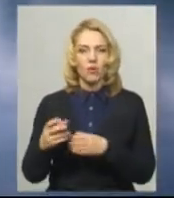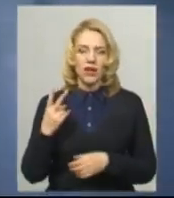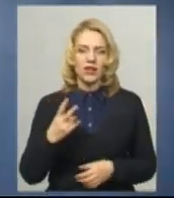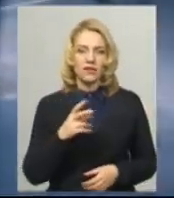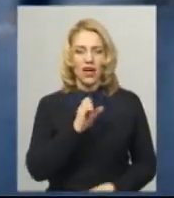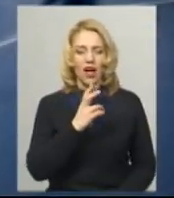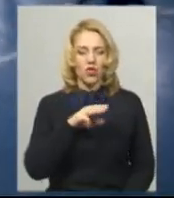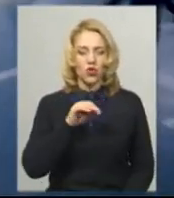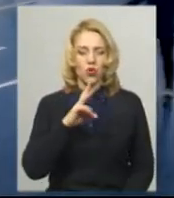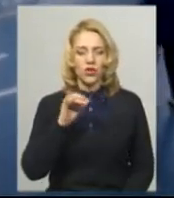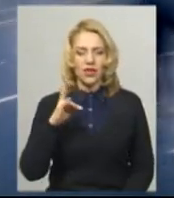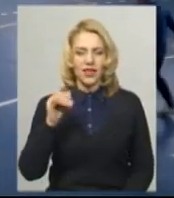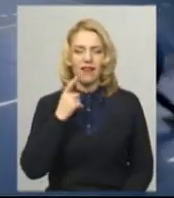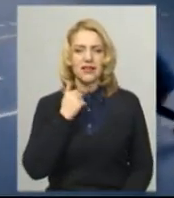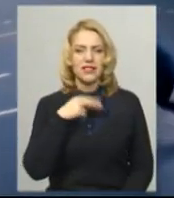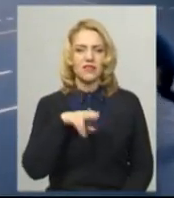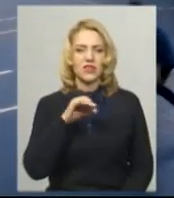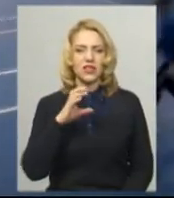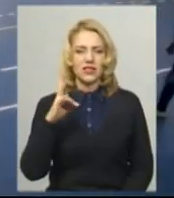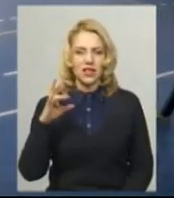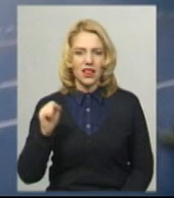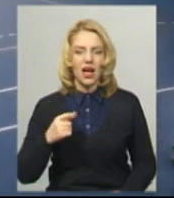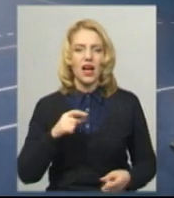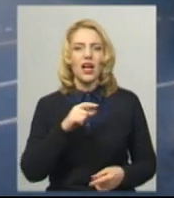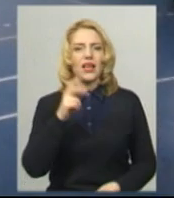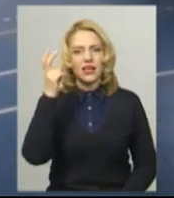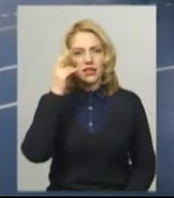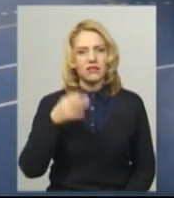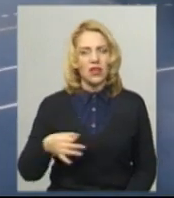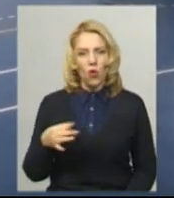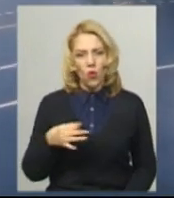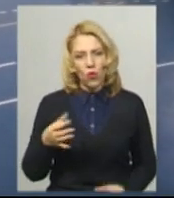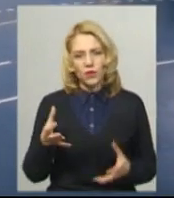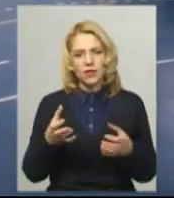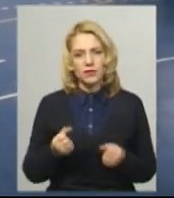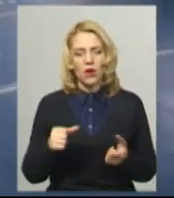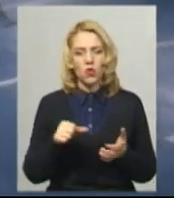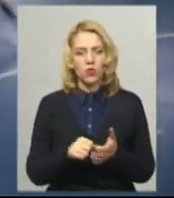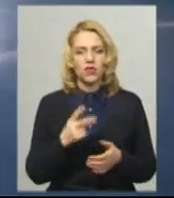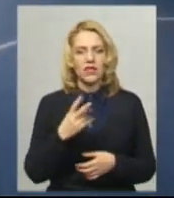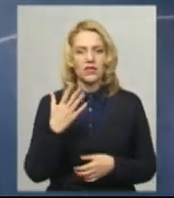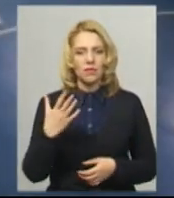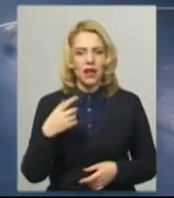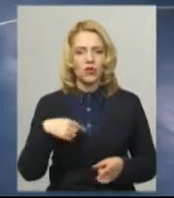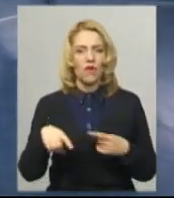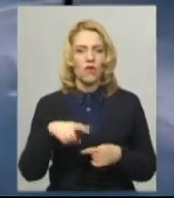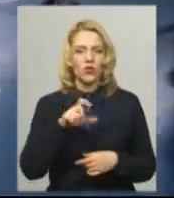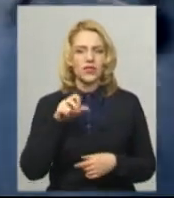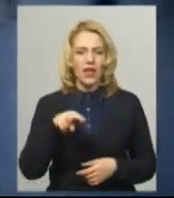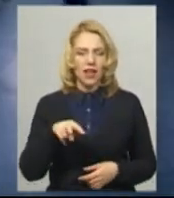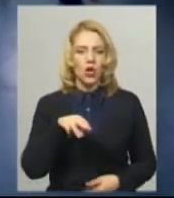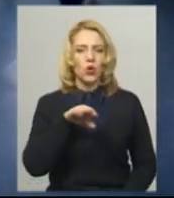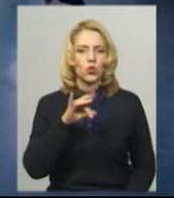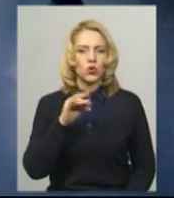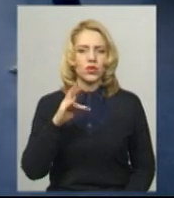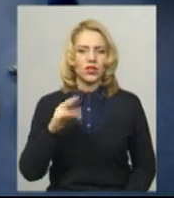дві з «Антонін», «Красилівська Десна» та футбольний клуб «Гостомеля» Київської області брали участь у 25-му футзальному турнірі пам'яті тренера Анатолія Сотнійчука